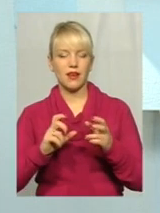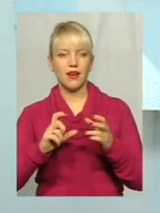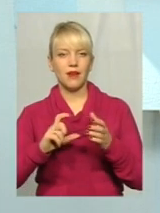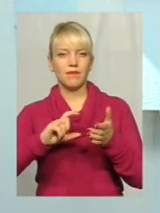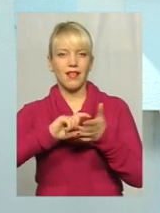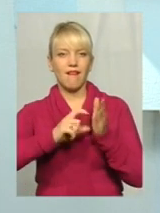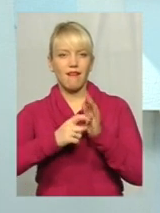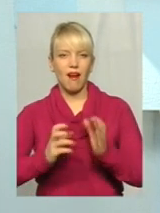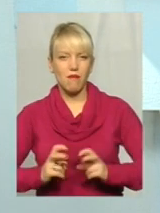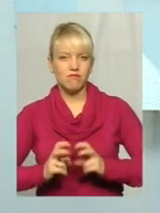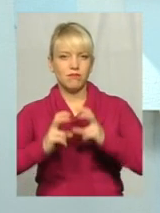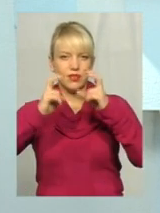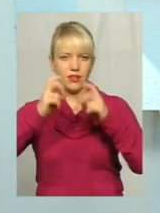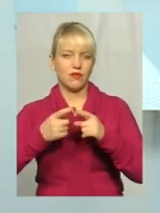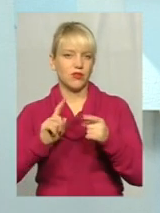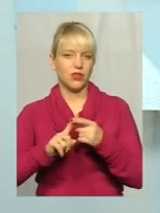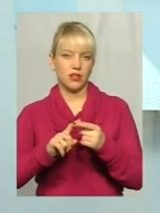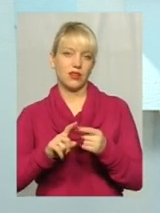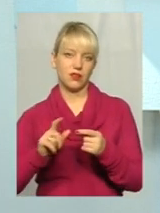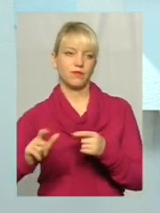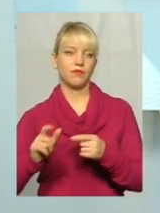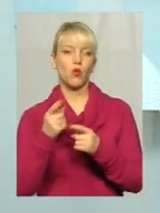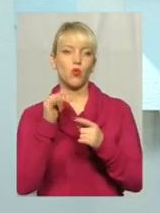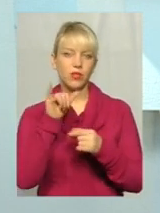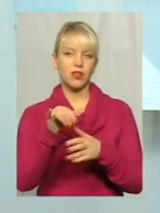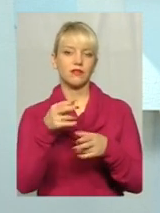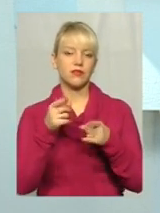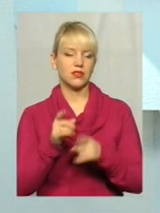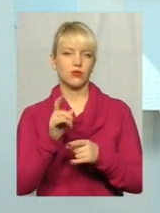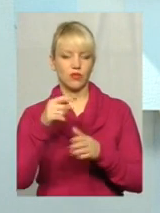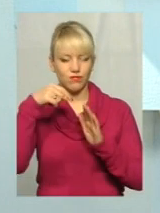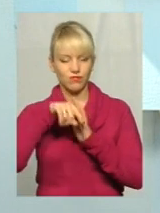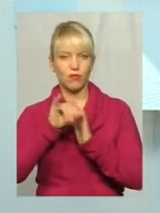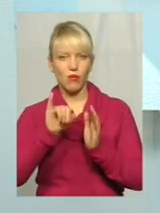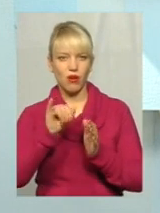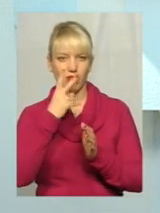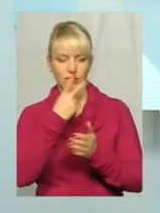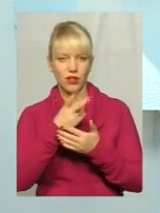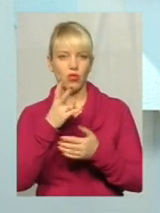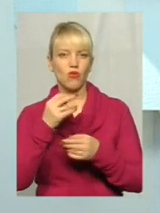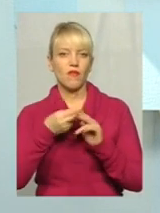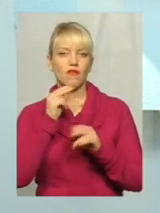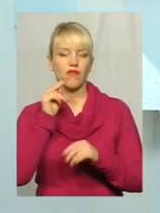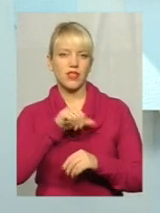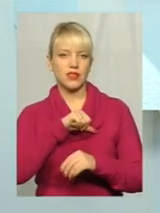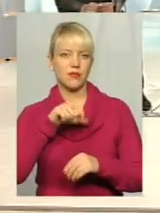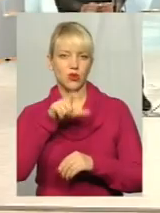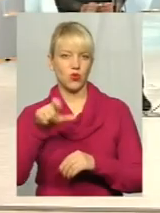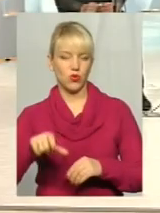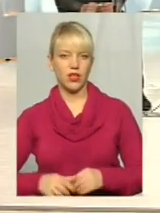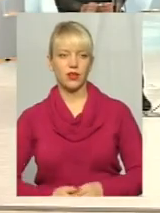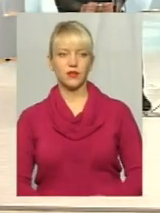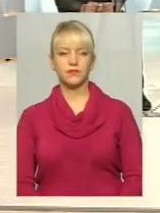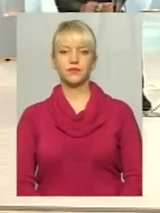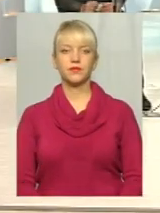міняти. Дійсно, в них естетичний вигляд поганий, але це вже вина самих мешканців. Скажіть,